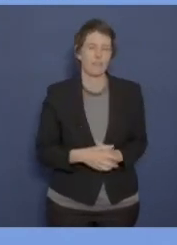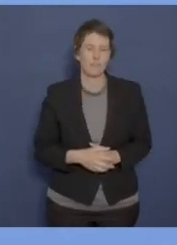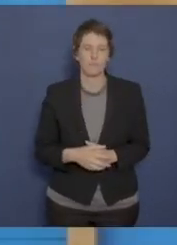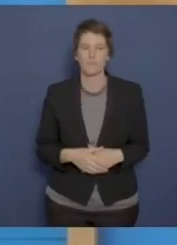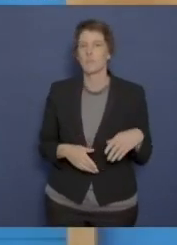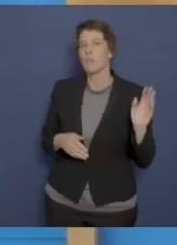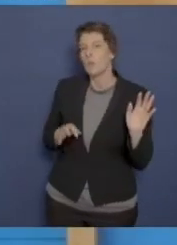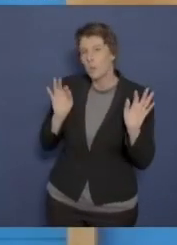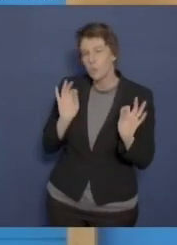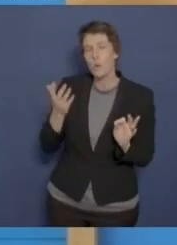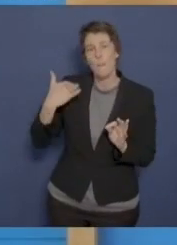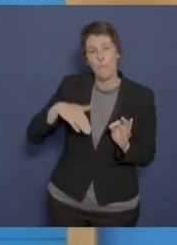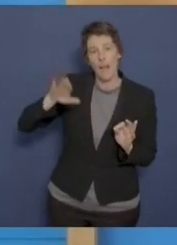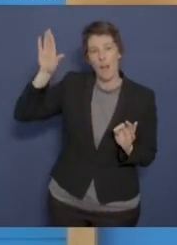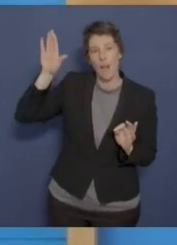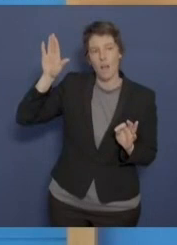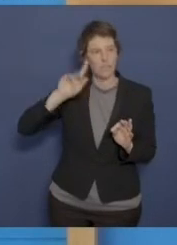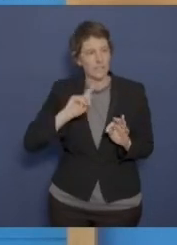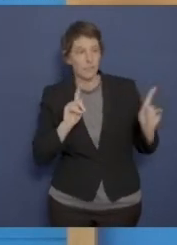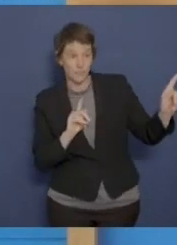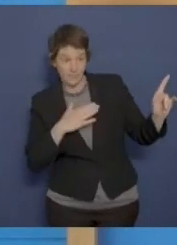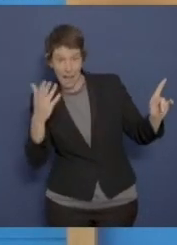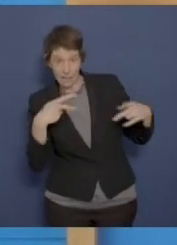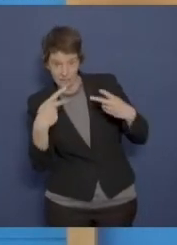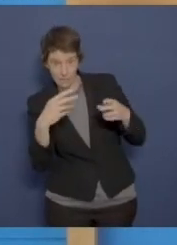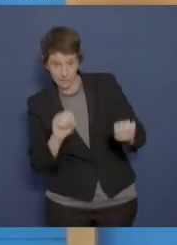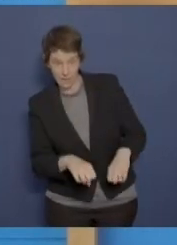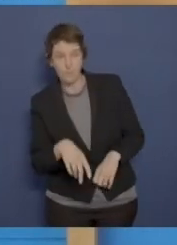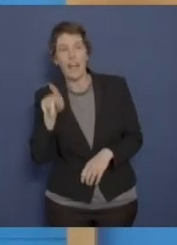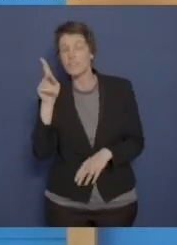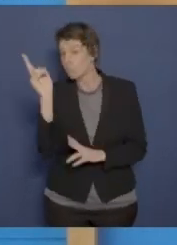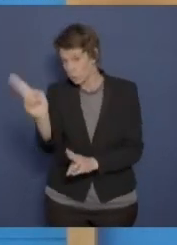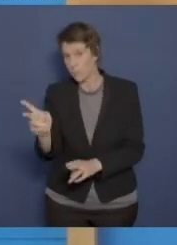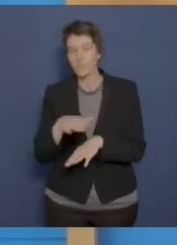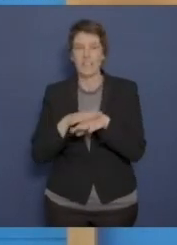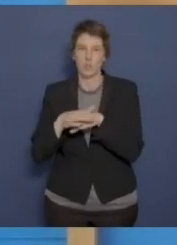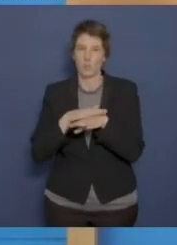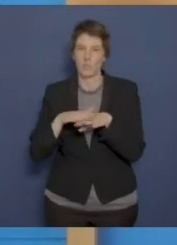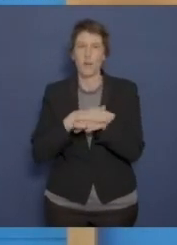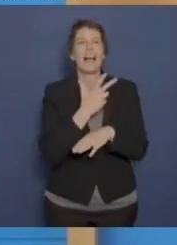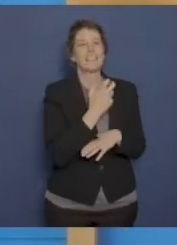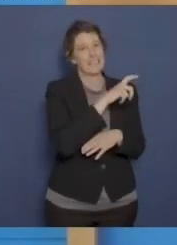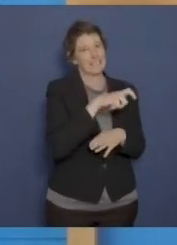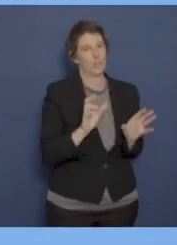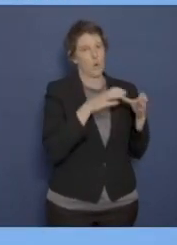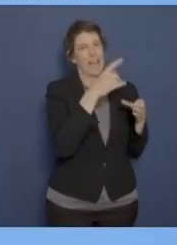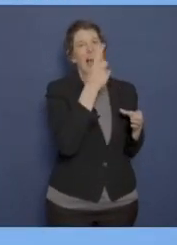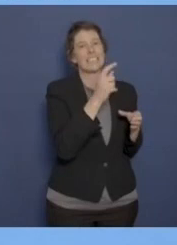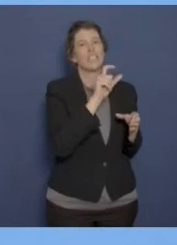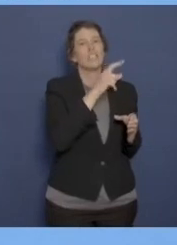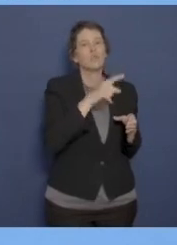So, dann sehe ich keine weiteren Worten. Ich kann kurz noch die Nachreichung machen. Ja. Und zwar haben Sie recht, da bitte ich um Verzeihung. waren natürlich 30 Leute ein Zug.